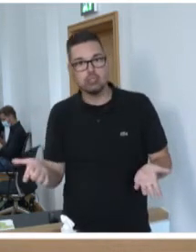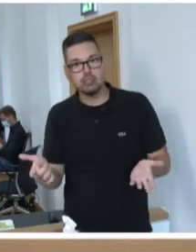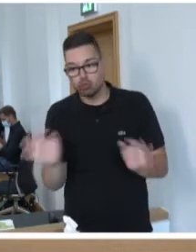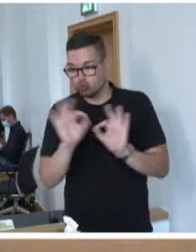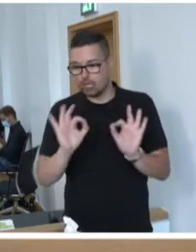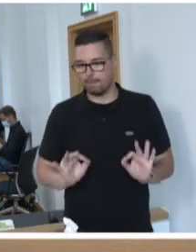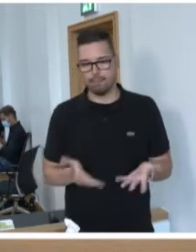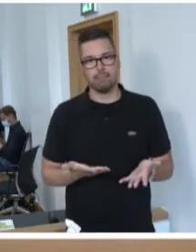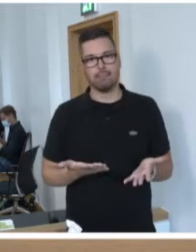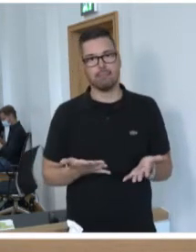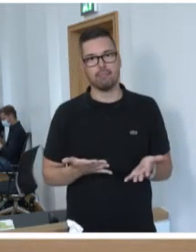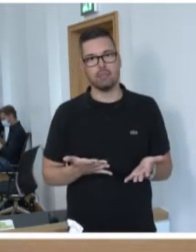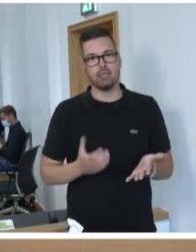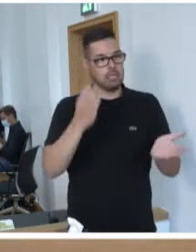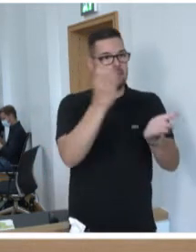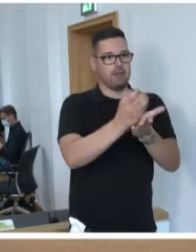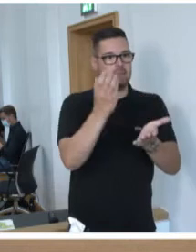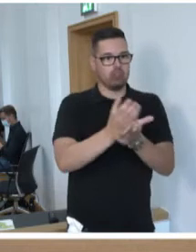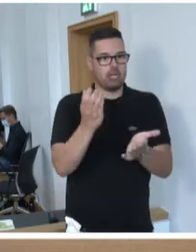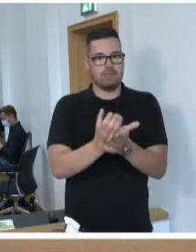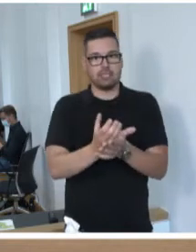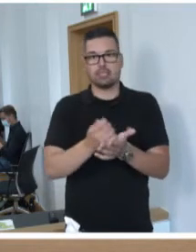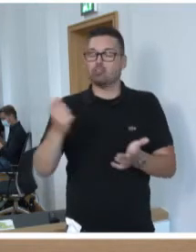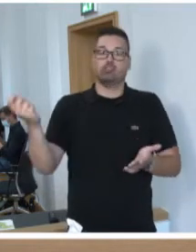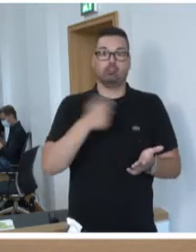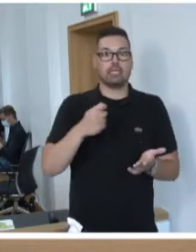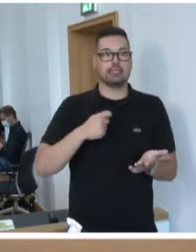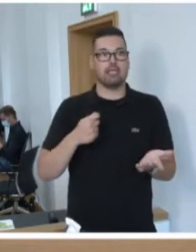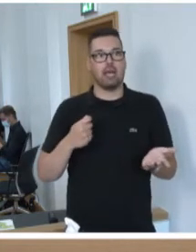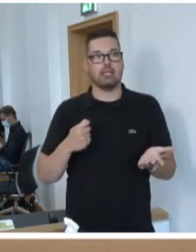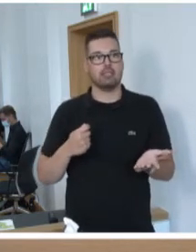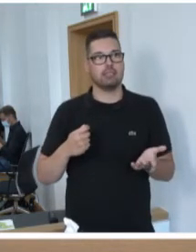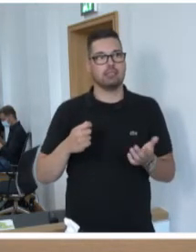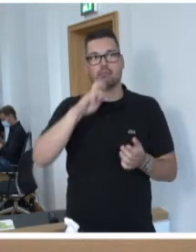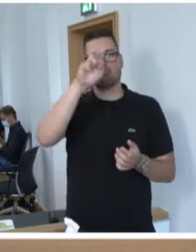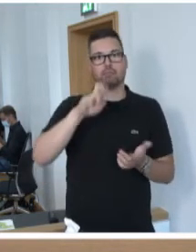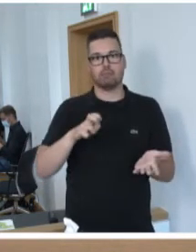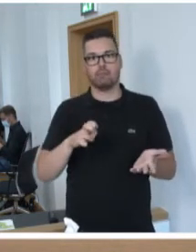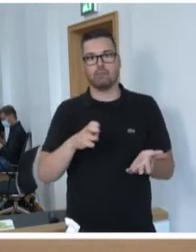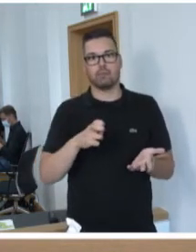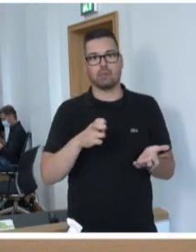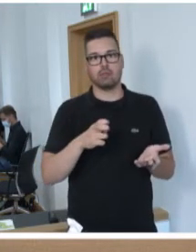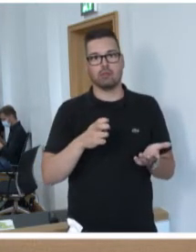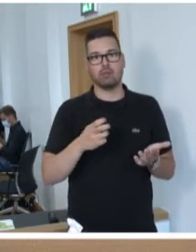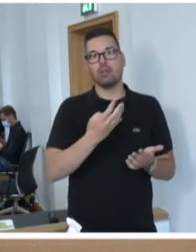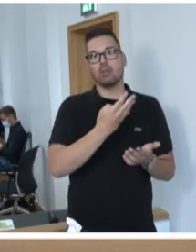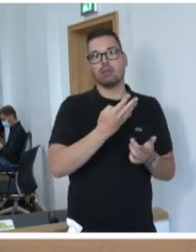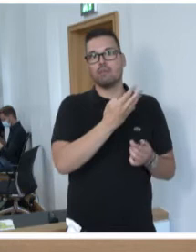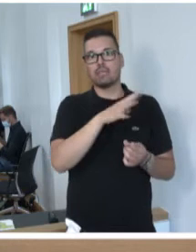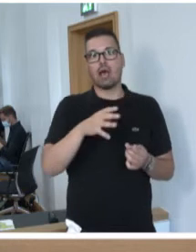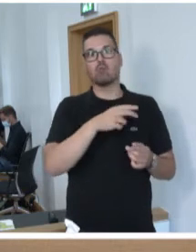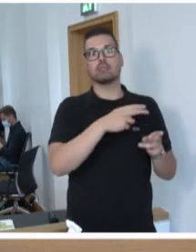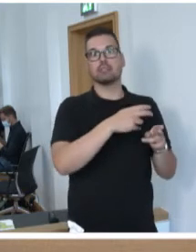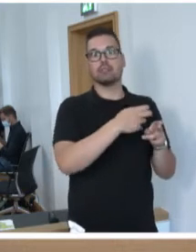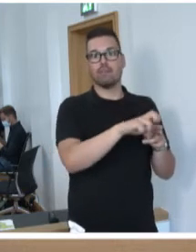Von Beschäftigten, deren Schicksal ungewiss ist. 4.000 im Fortwerk, 2.000 rund im Supplierpark,